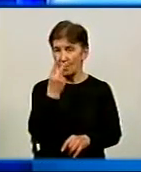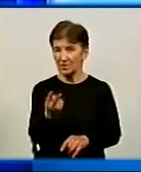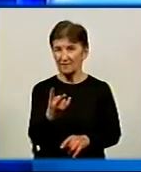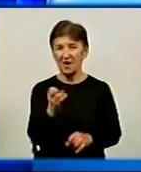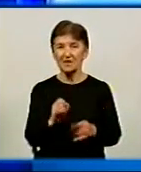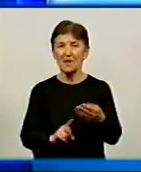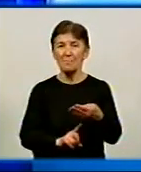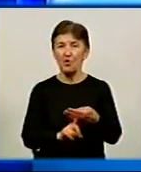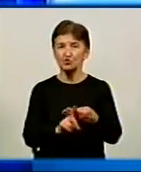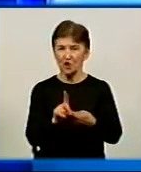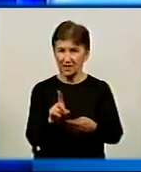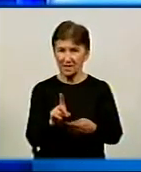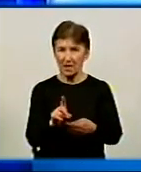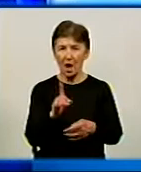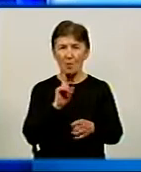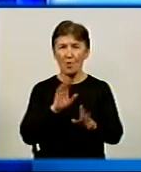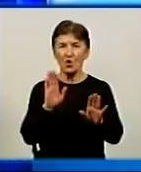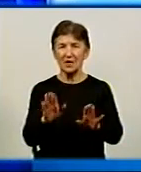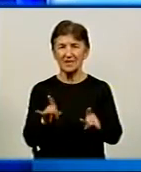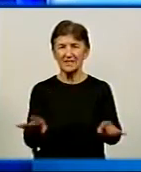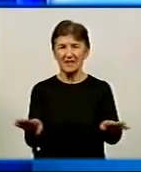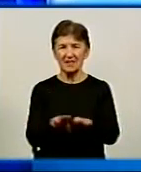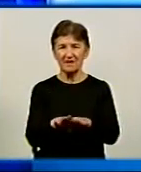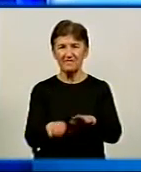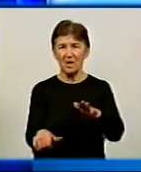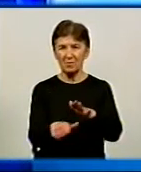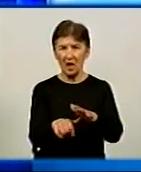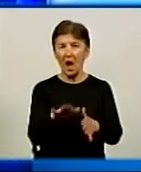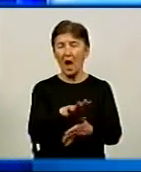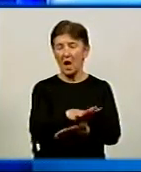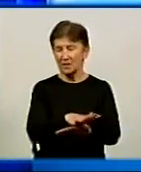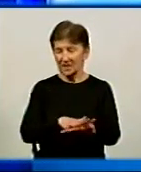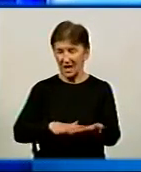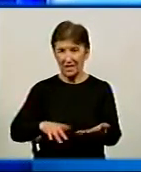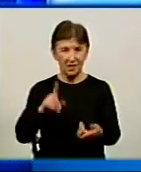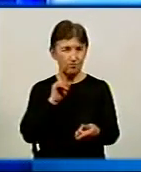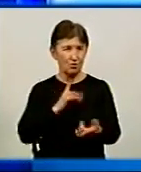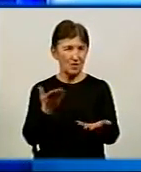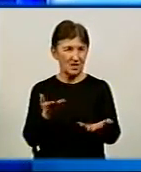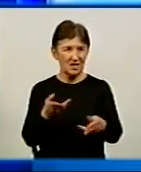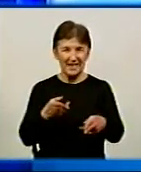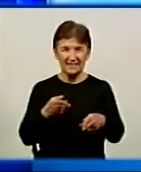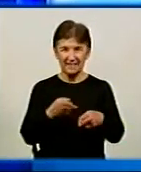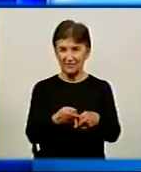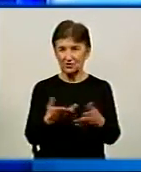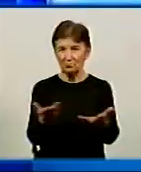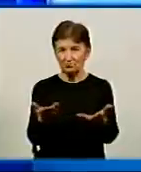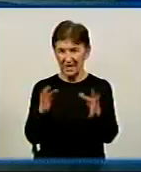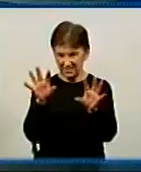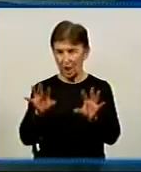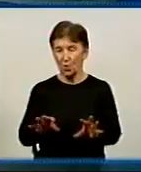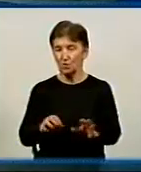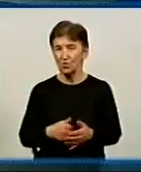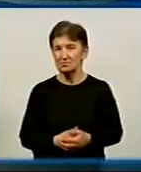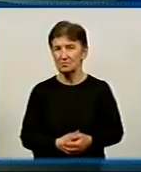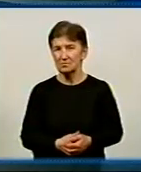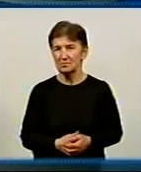що на рівні бригад з'являться капелани, потім далі. Ну далі поки що ні, заважає, мабуть, що відсутність закону, як вважаєте? Так.